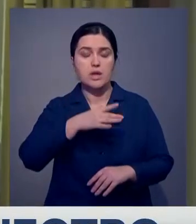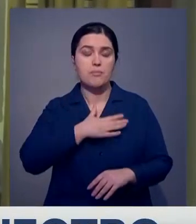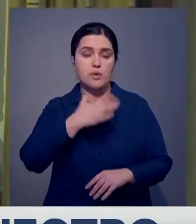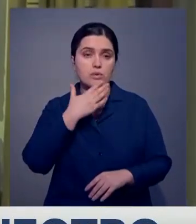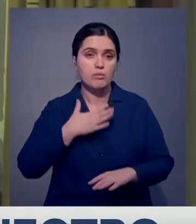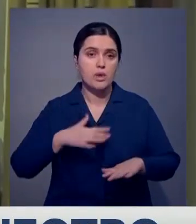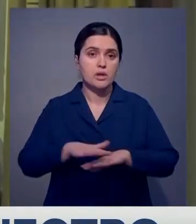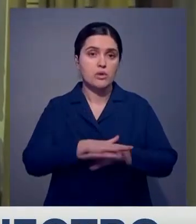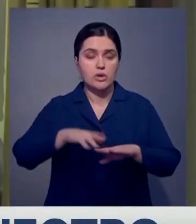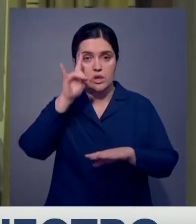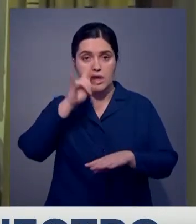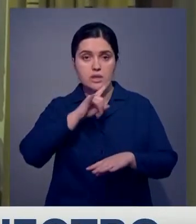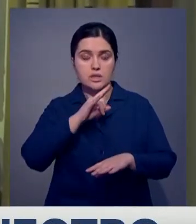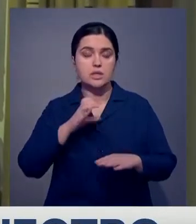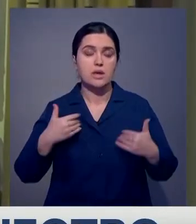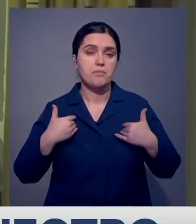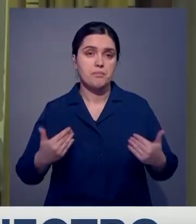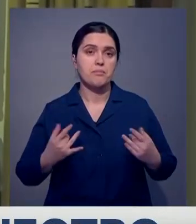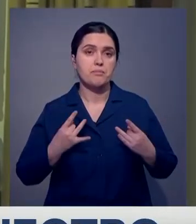ведь у нас столько общего. С праздником!